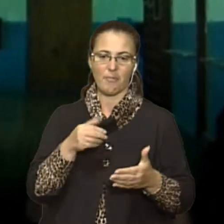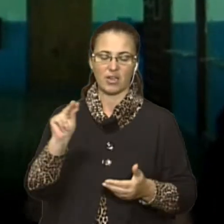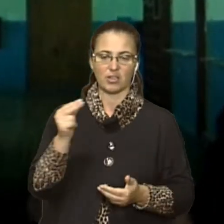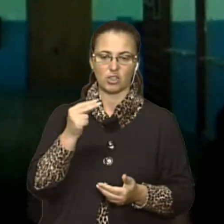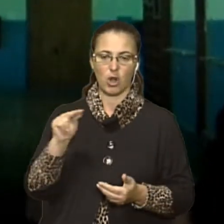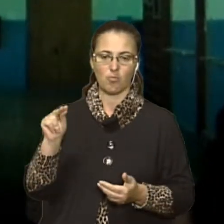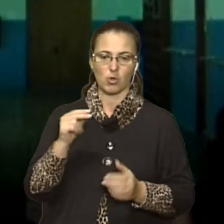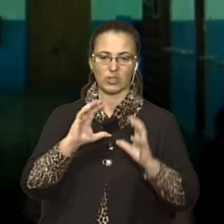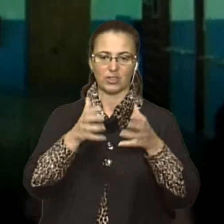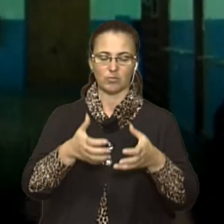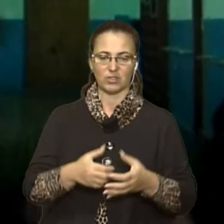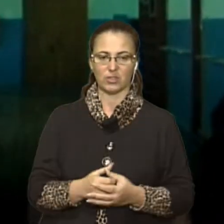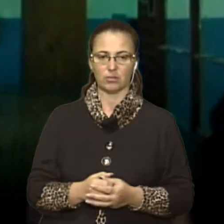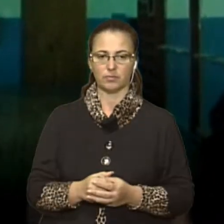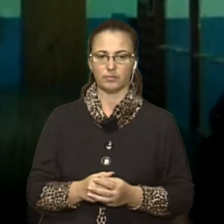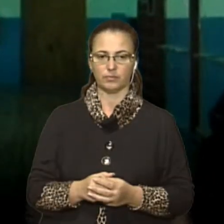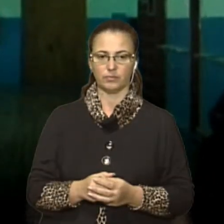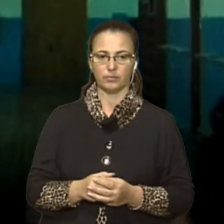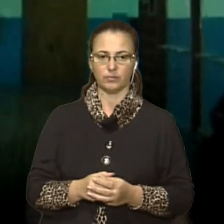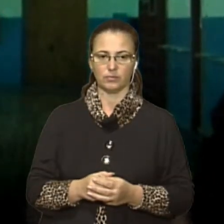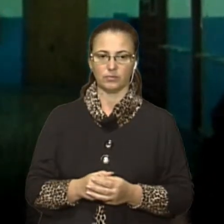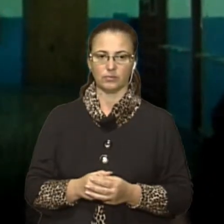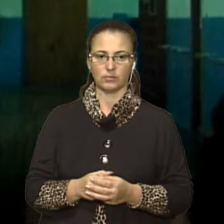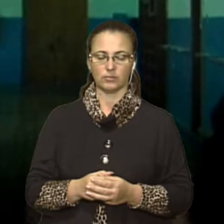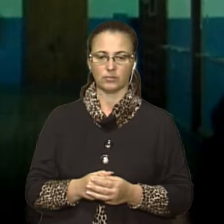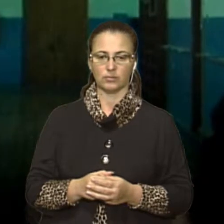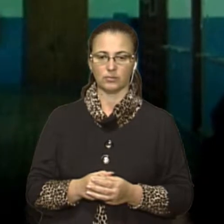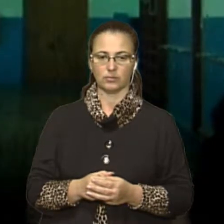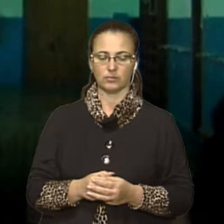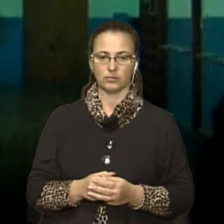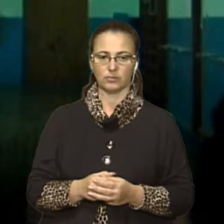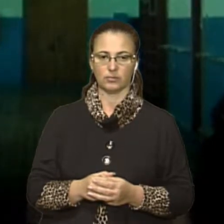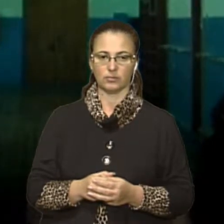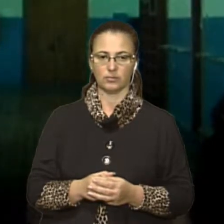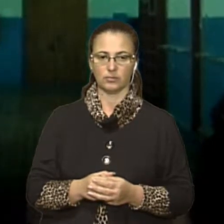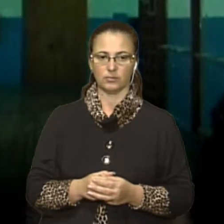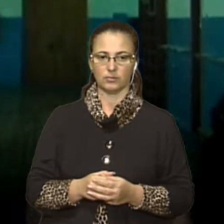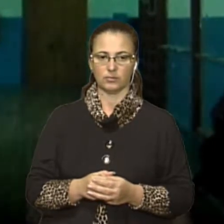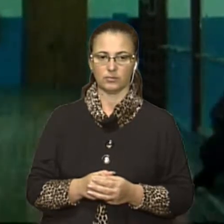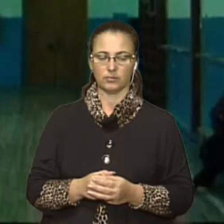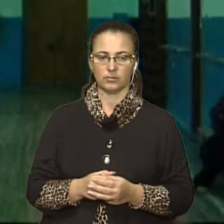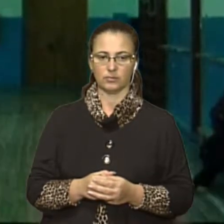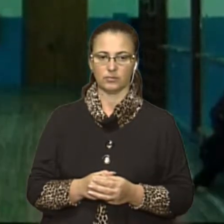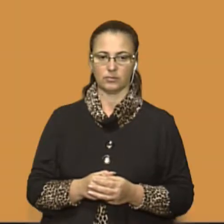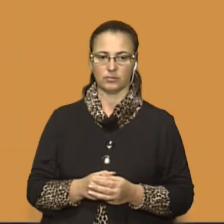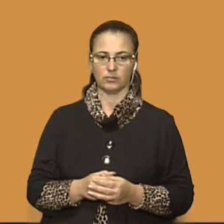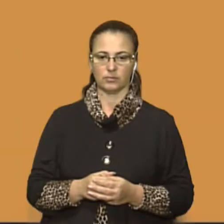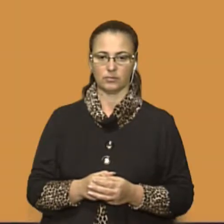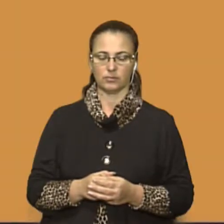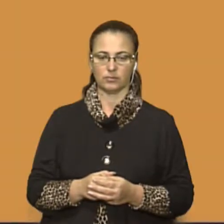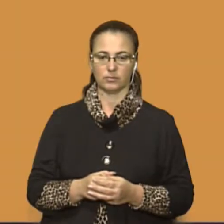разів в тиждень, після того збільшилось до вісьми, до дев'яти разів. І зараз зменшилось до п'яти, до чотирьох тренувань в тиждень.